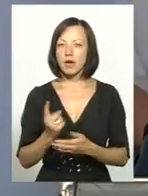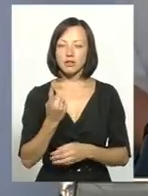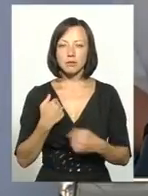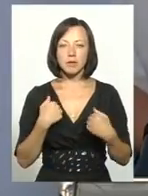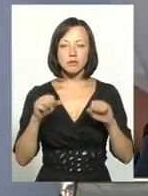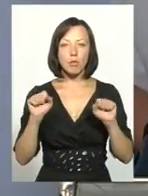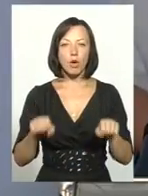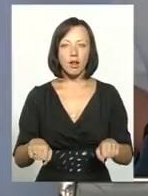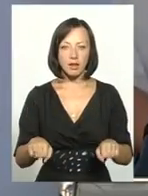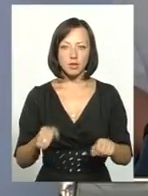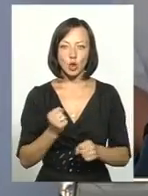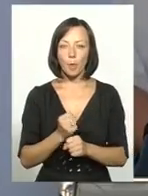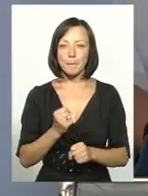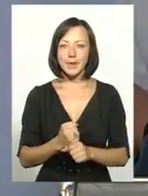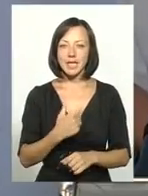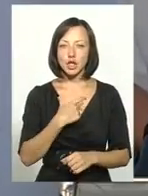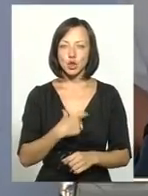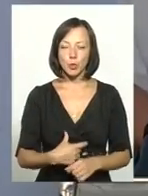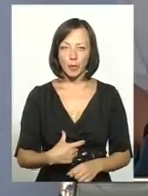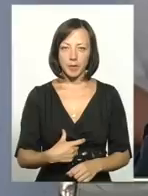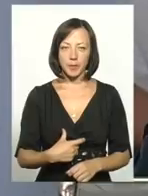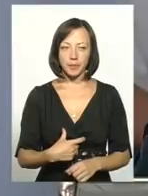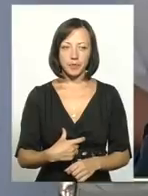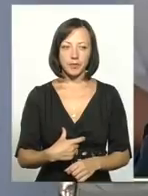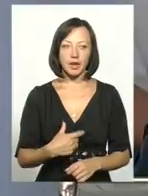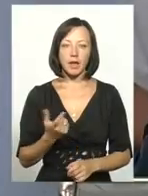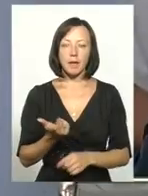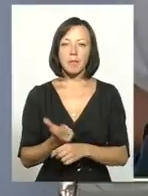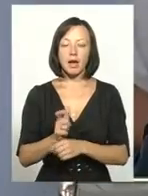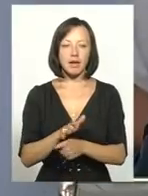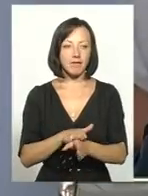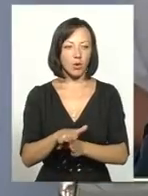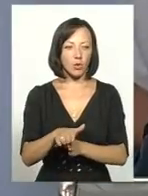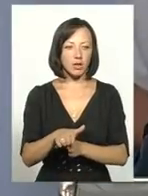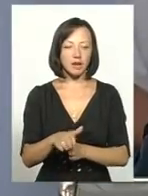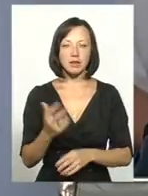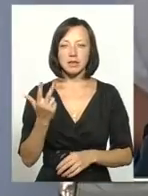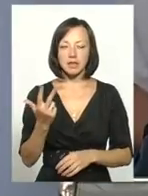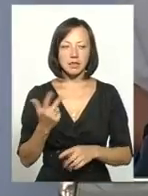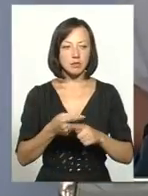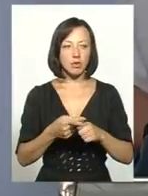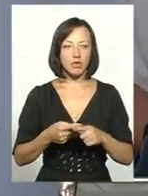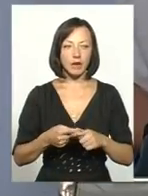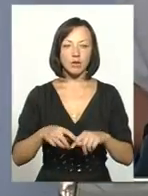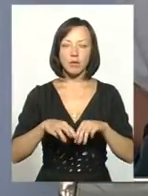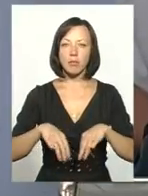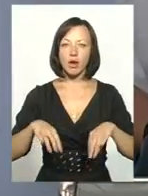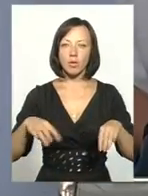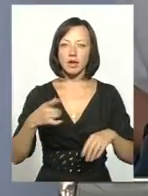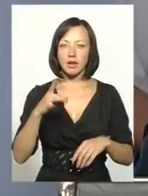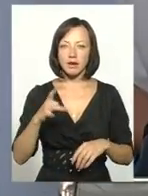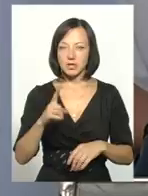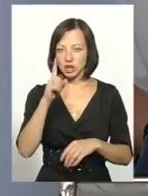змогли зробити собі перевиконання, яке склало 3,5 мільйони гривень за 6 місяців.